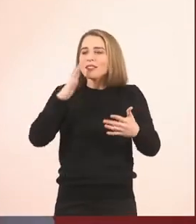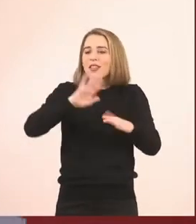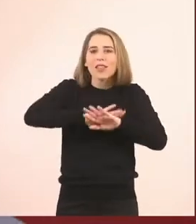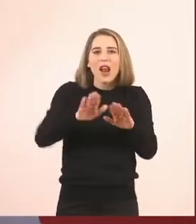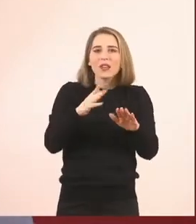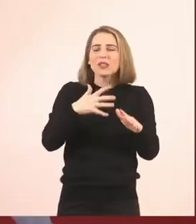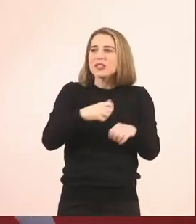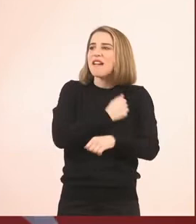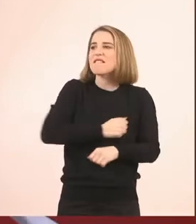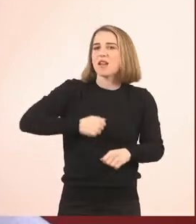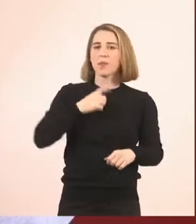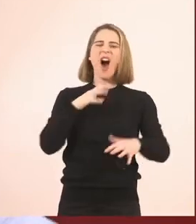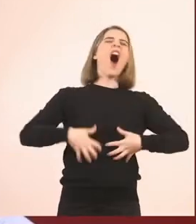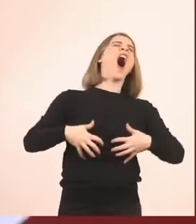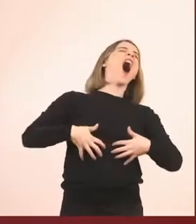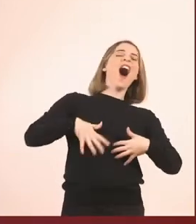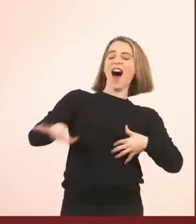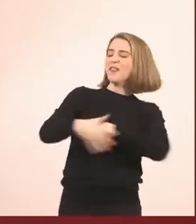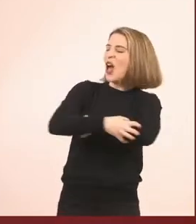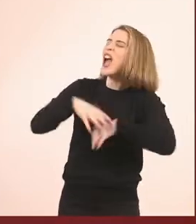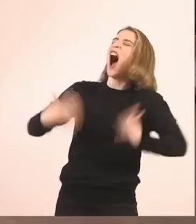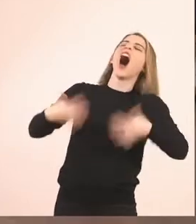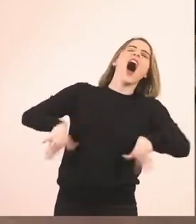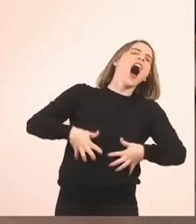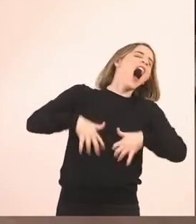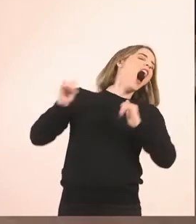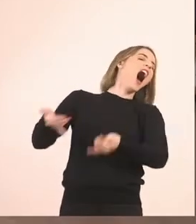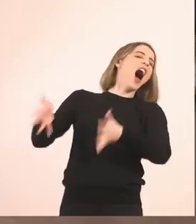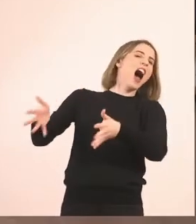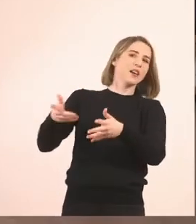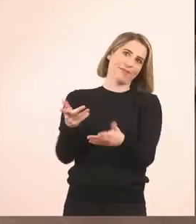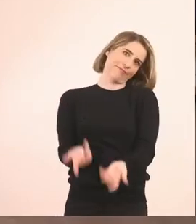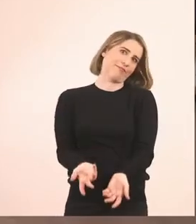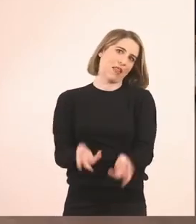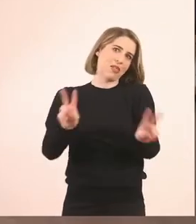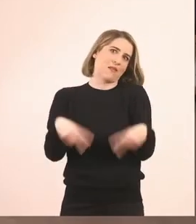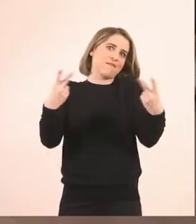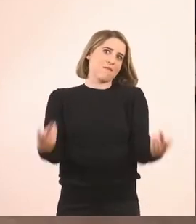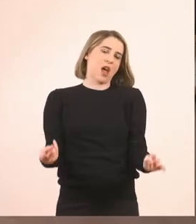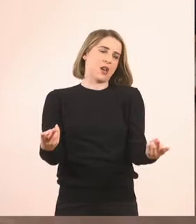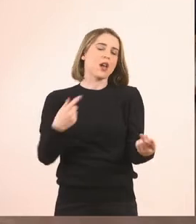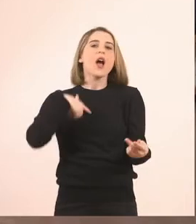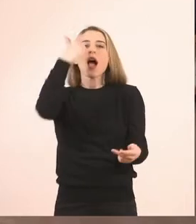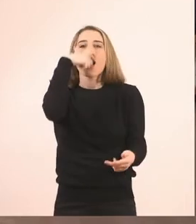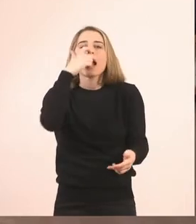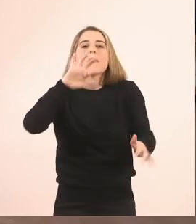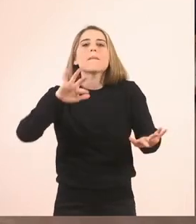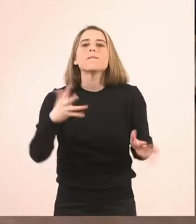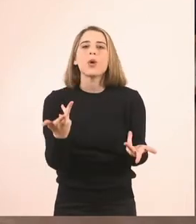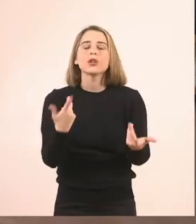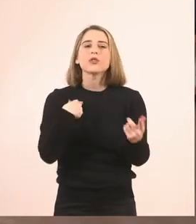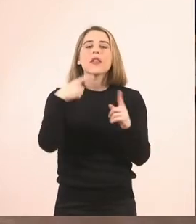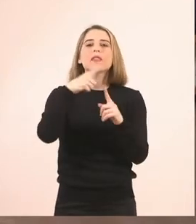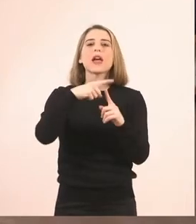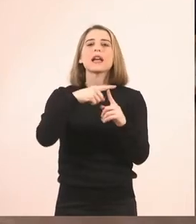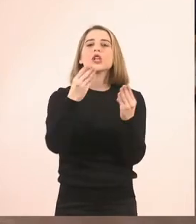φτωχό, πεινάει. Συνήθως όταν γλέμε, είναι μια τεχνική αυτό στο θέατρο που χρησιμοποιούμε. Δεν